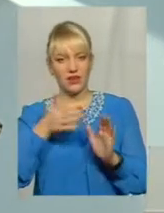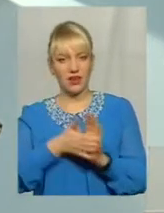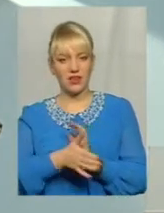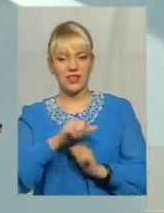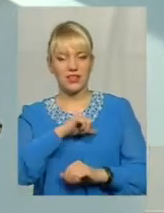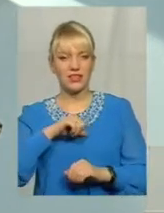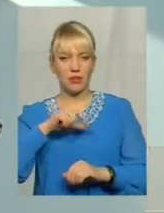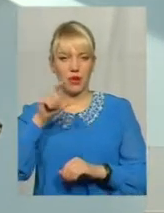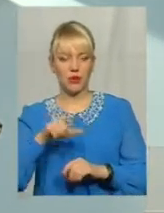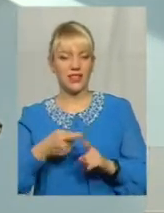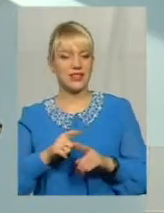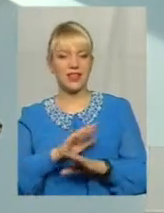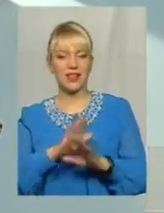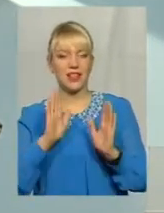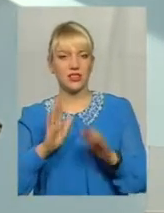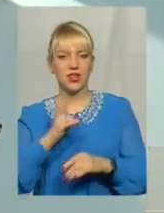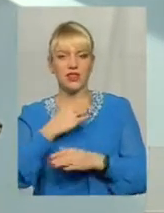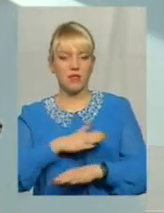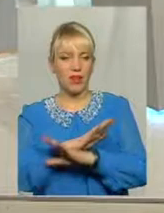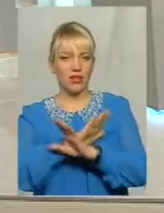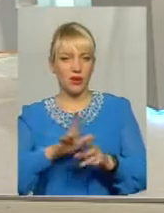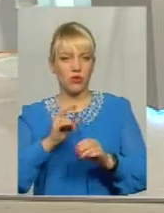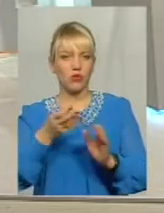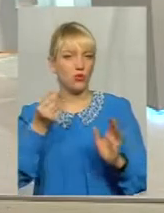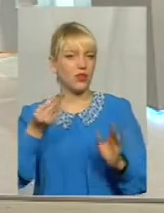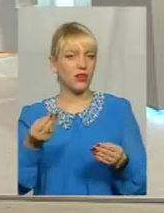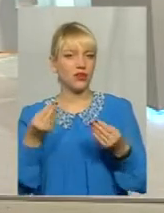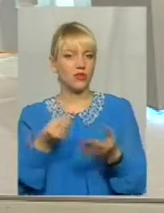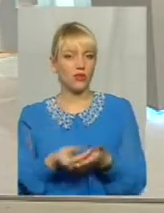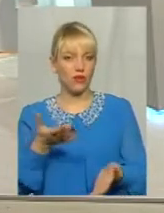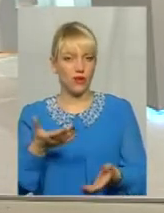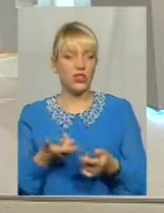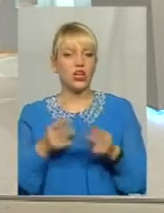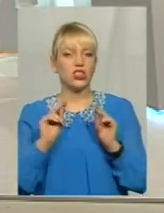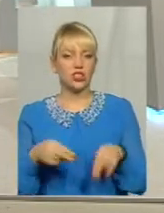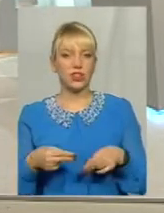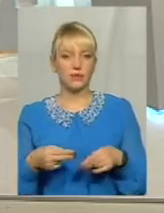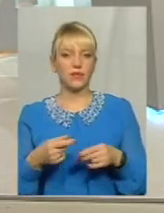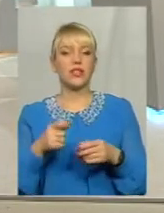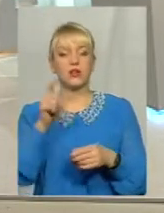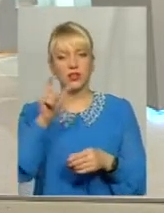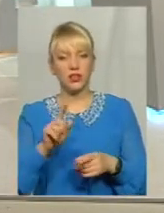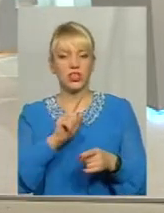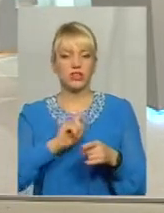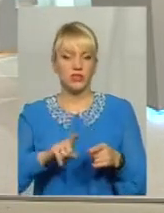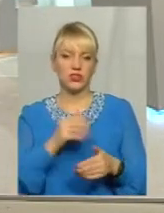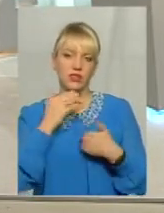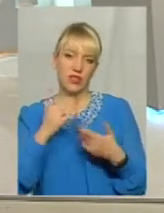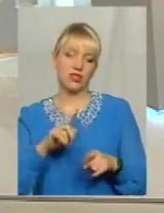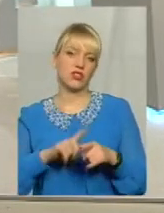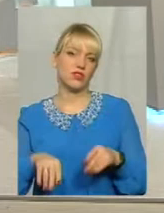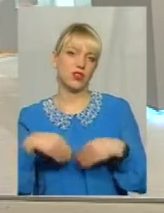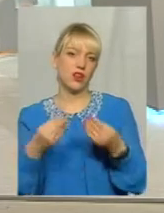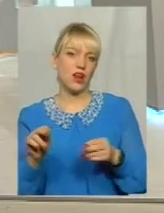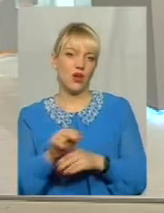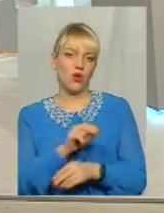Це не лише неприємно, а й досить витратно. Так. Тому чим раніше пацієнт звернеться, тим швидше буде призначено адекватне лікування.